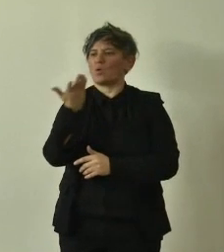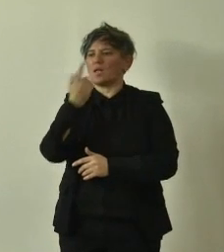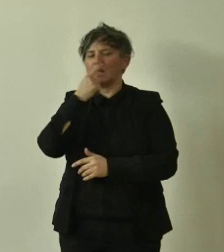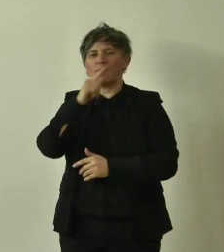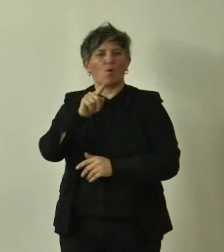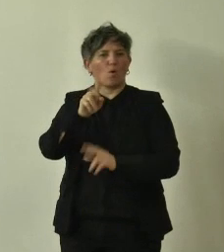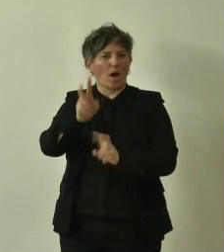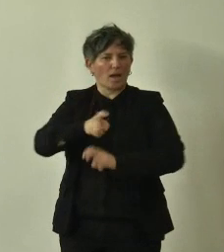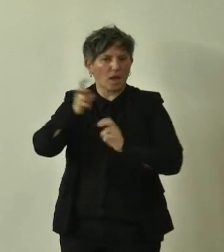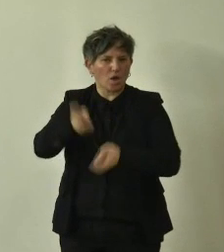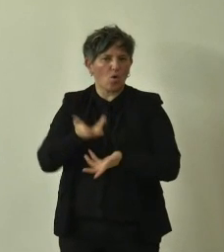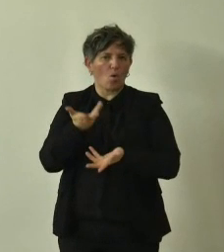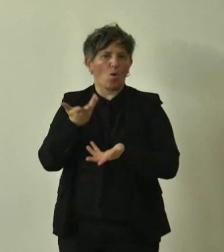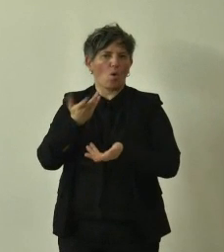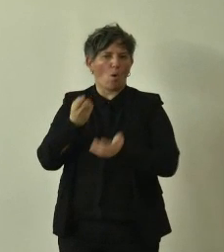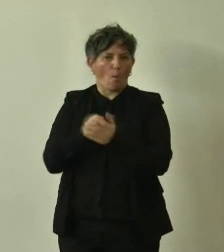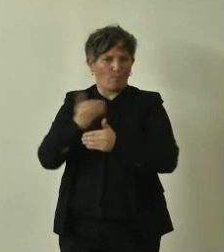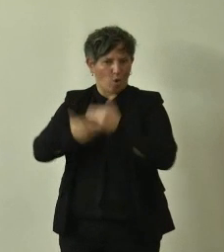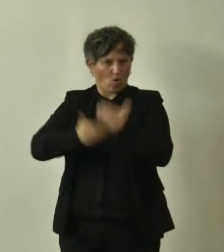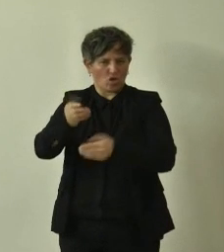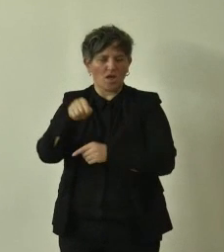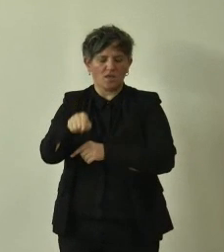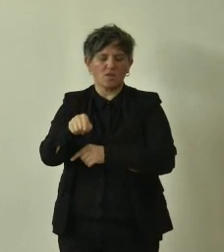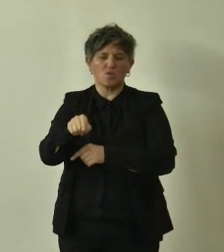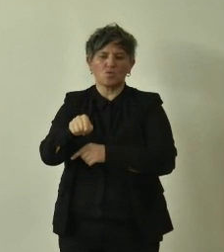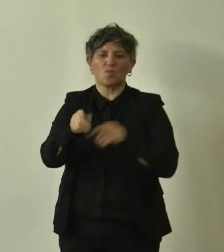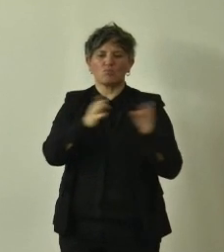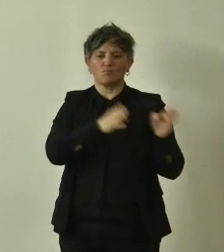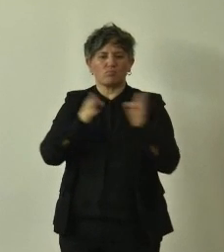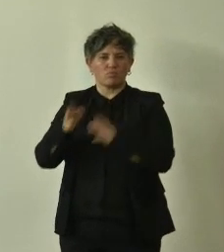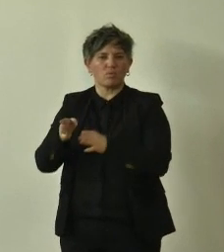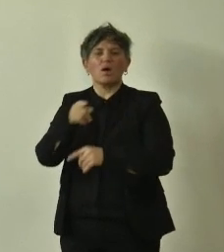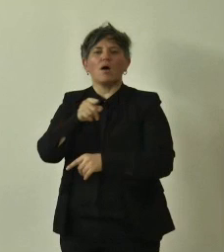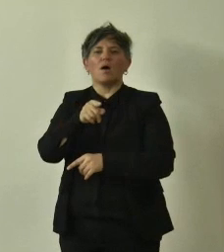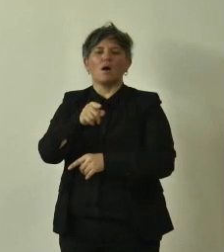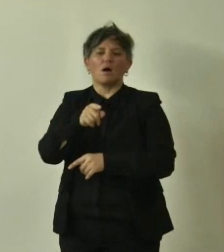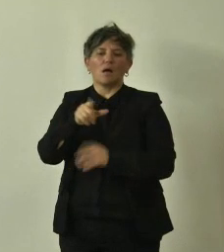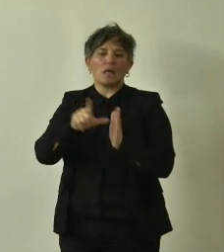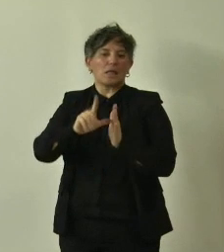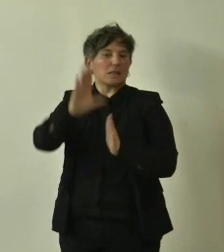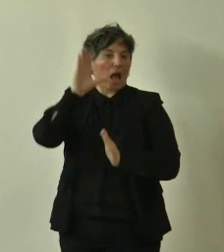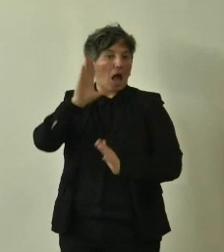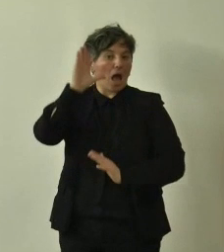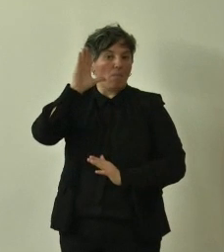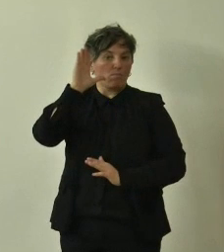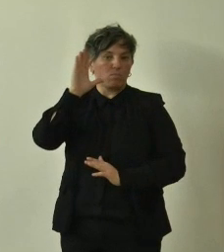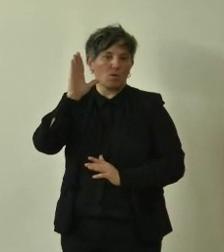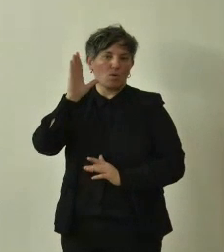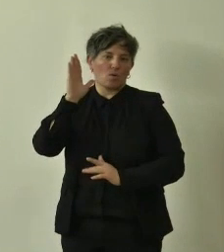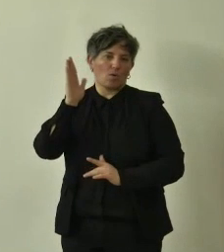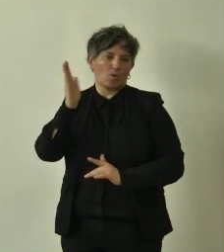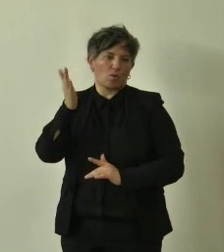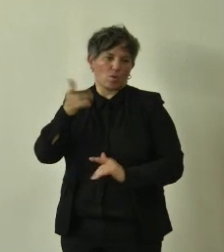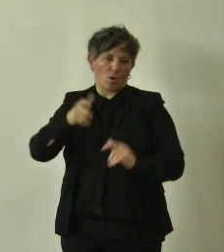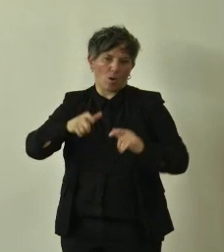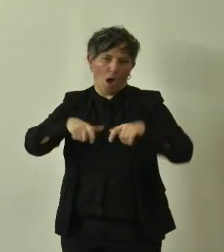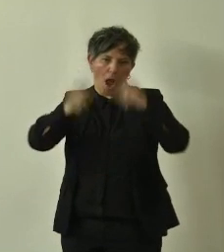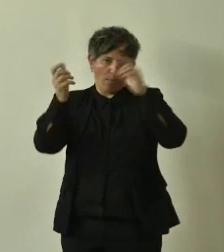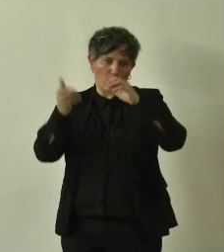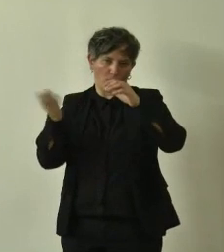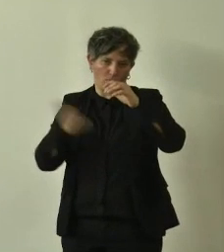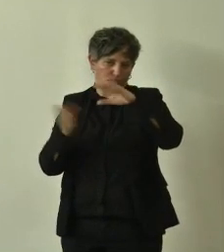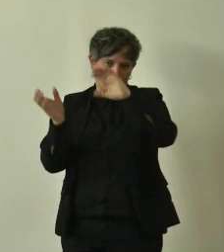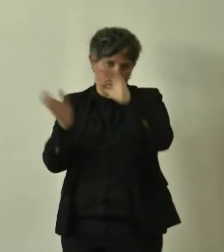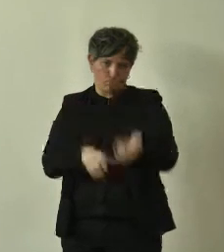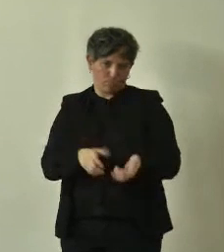tipo agricolo, nel passato non ci sono state remore nel disparsi di alberi che magari avrebbero